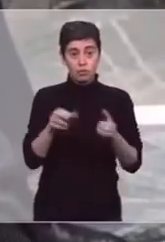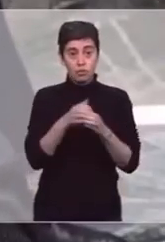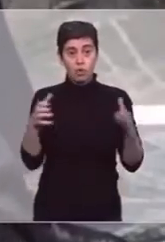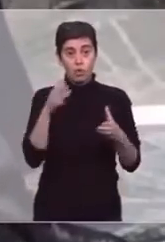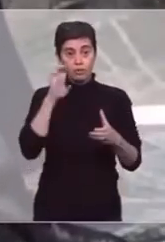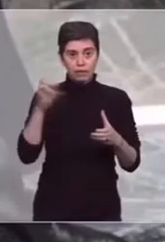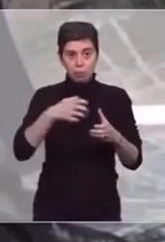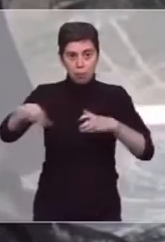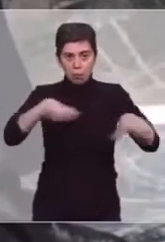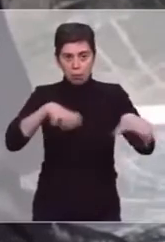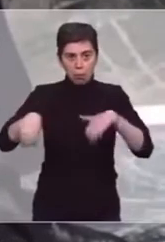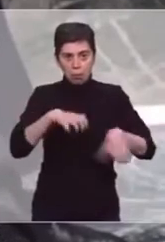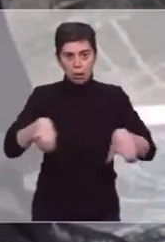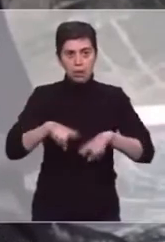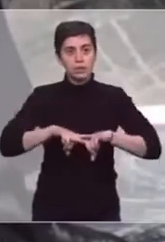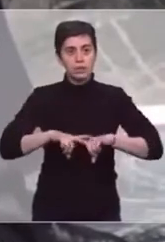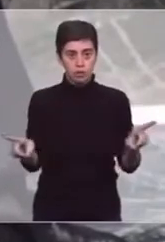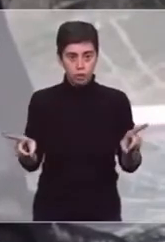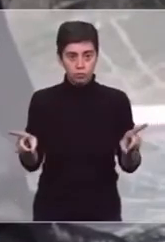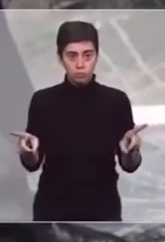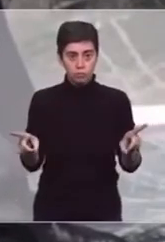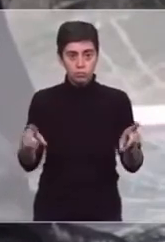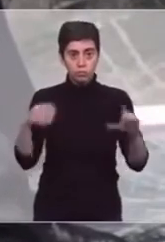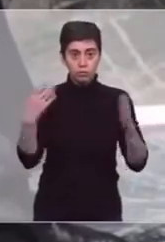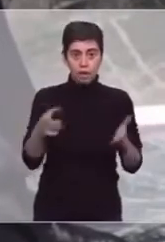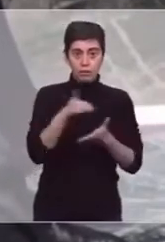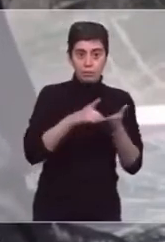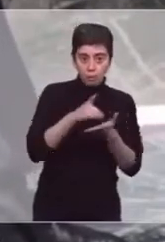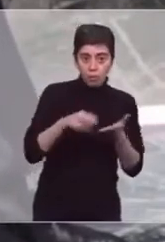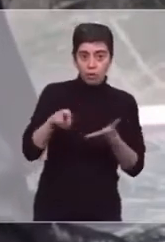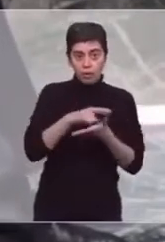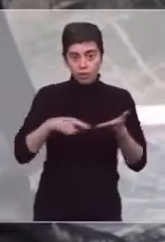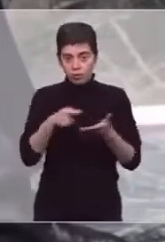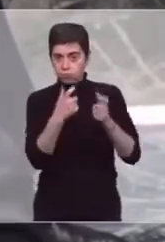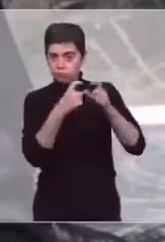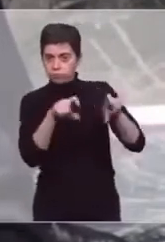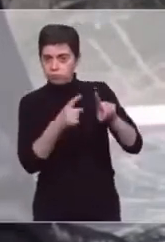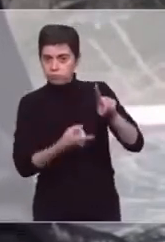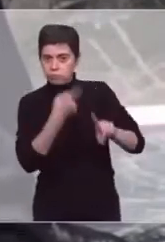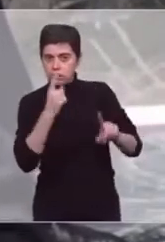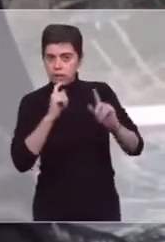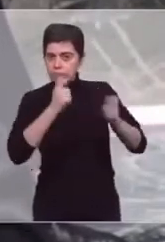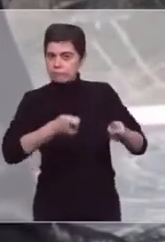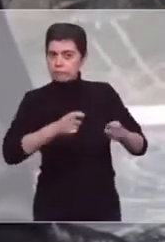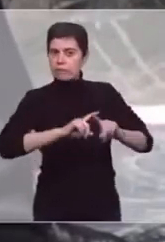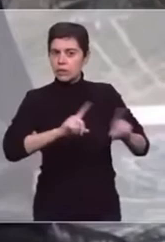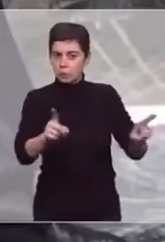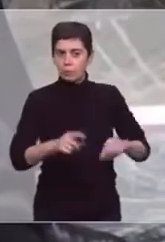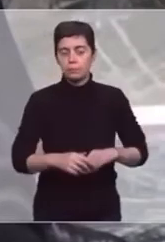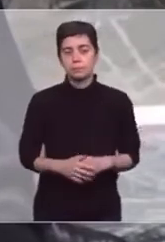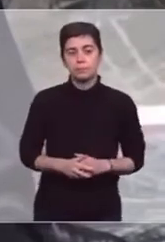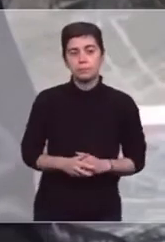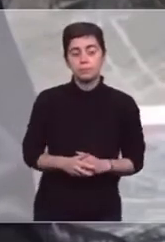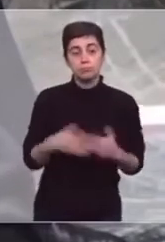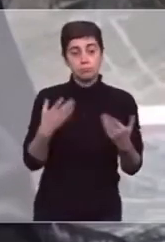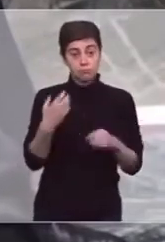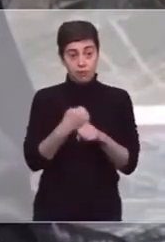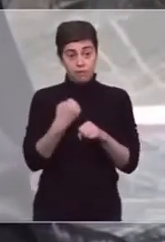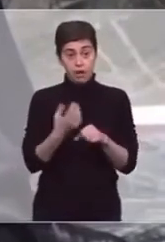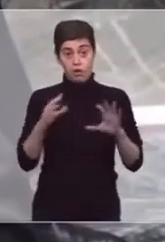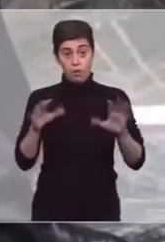pas de collectivité à statut particulier. Vous le savez tous, ce travail s'est inscrit dans un